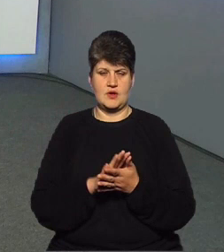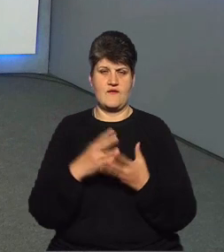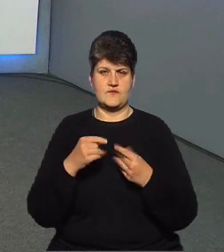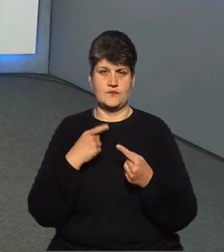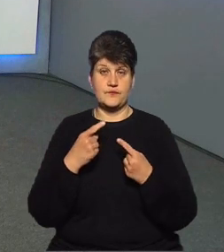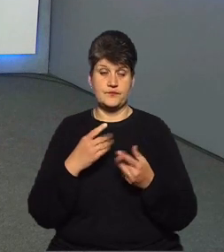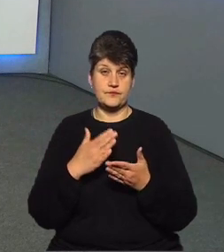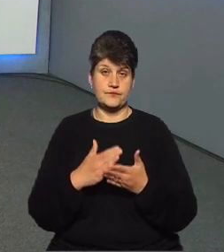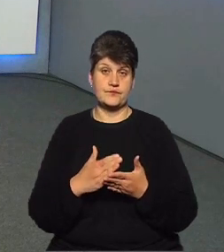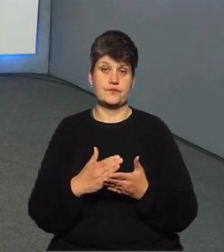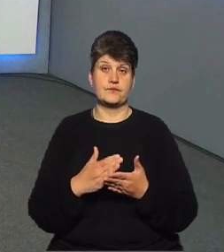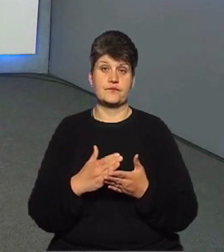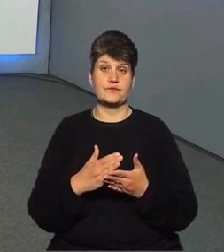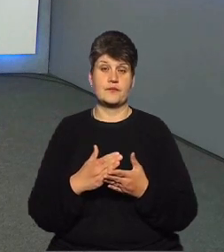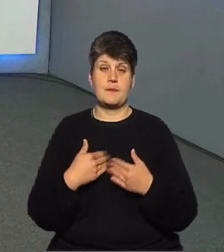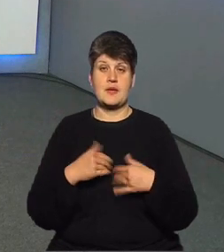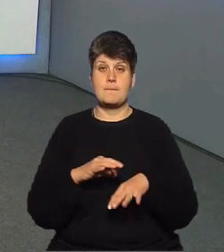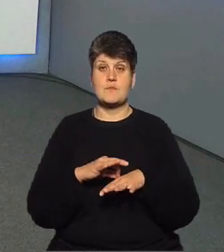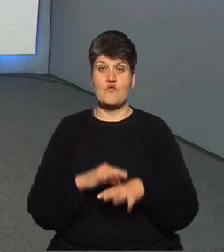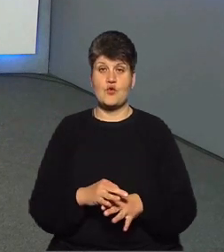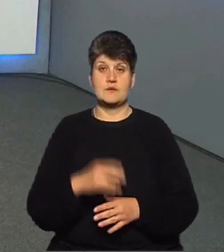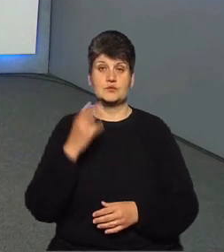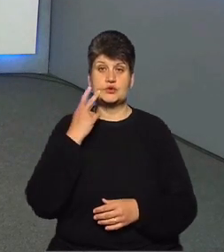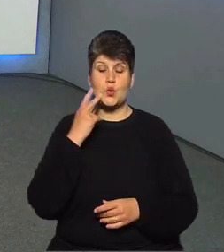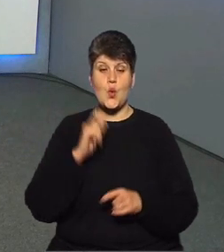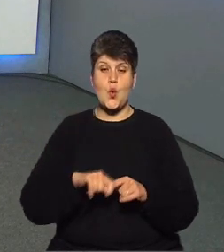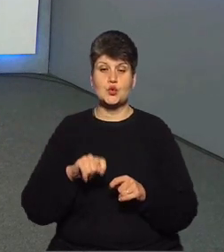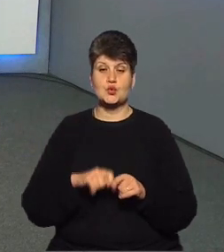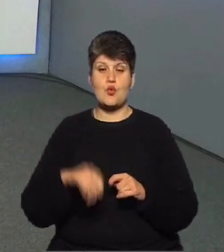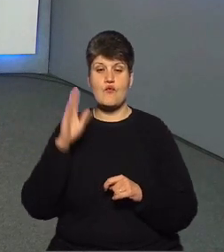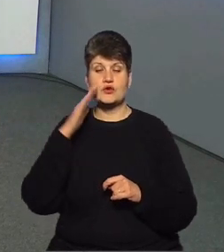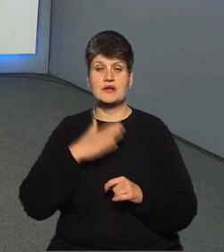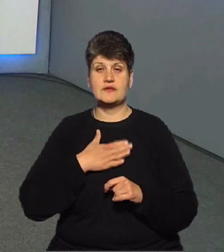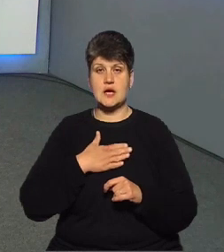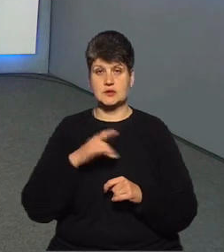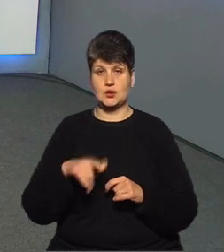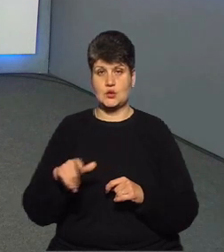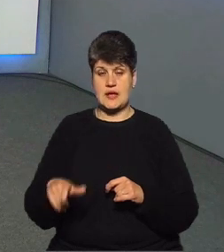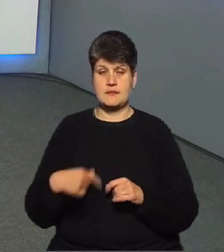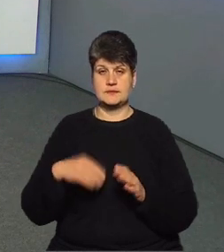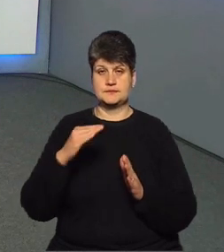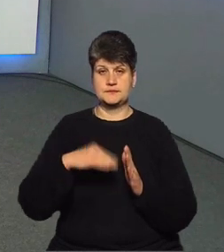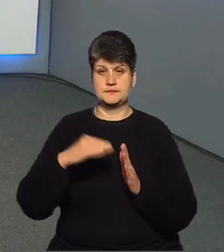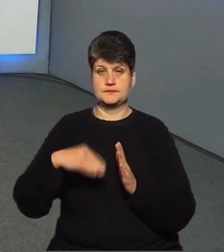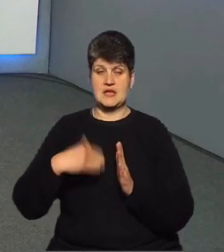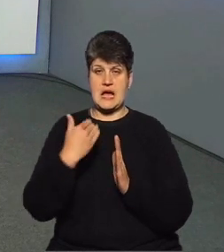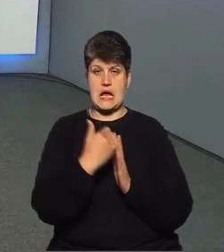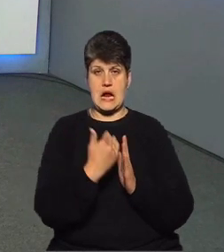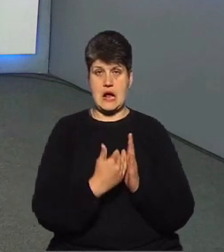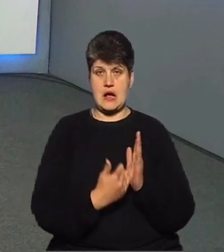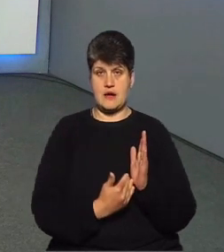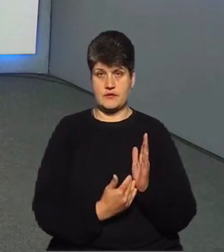І ми проводимо систематичний контроль води в наших споживачів. Ми складаємо графік, який також погоджується з органами